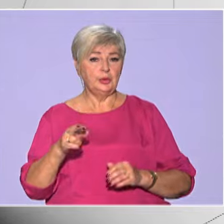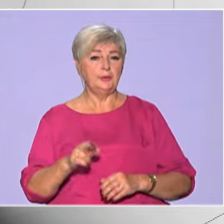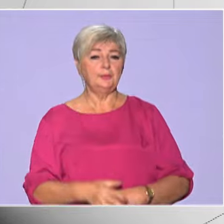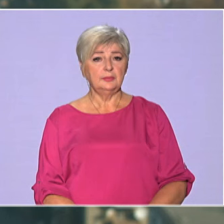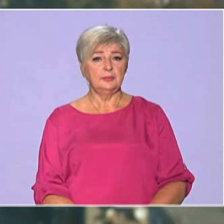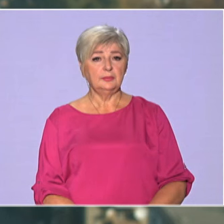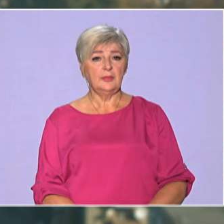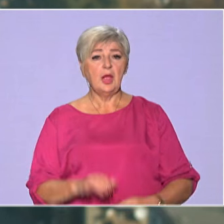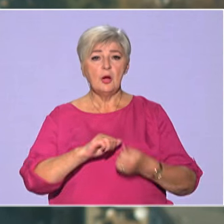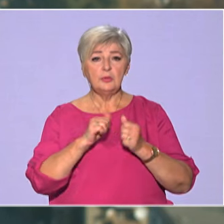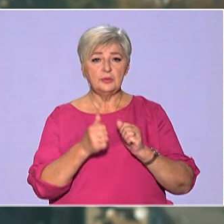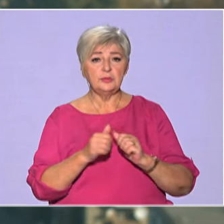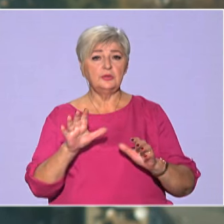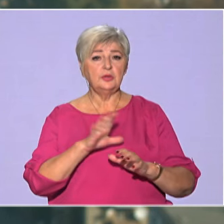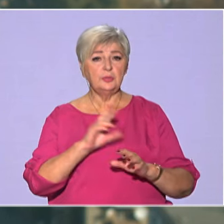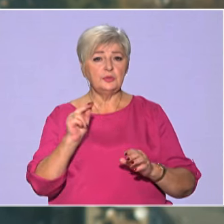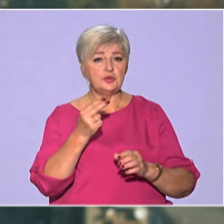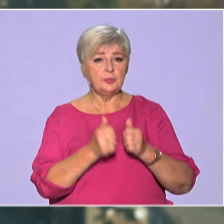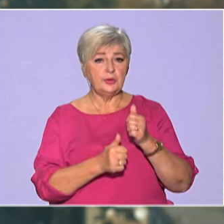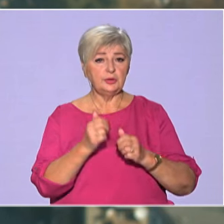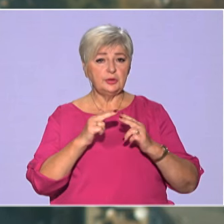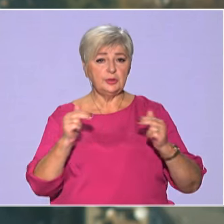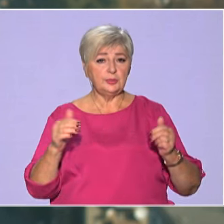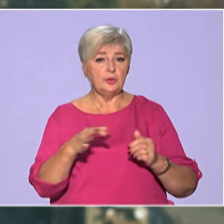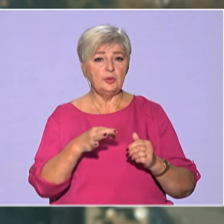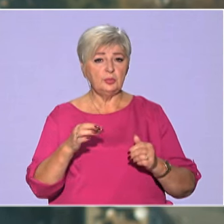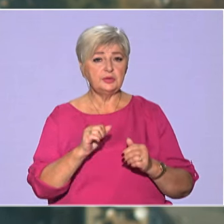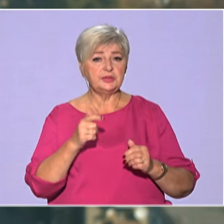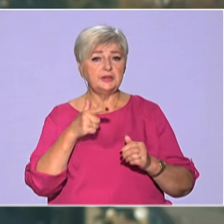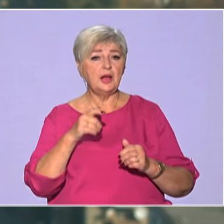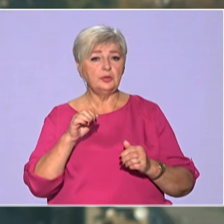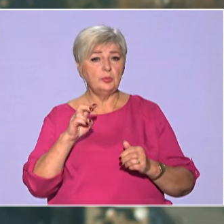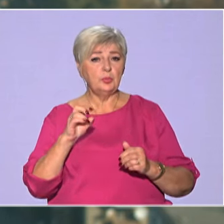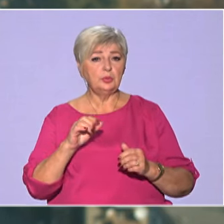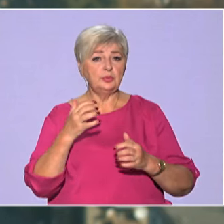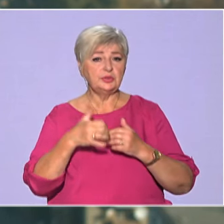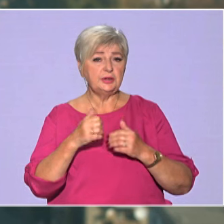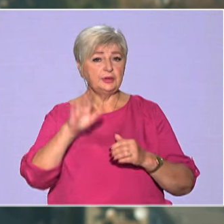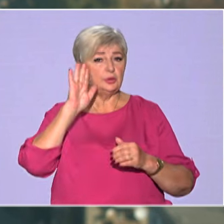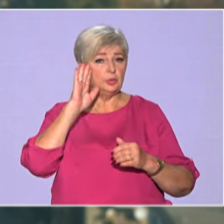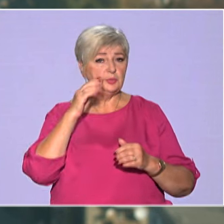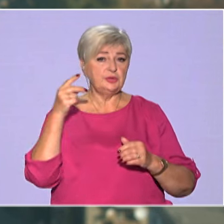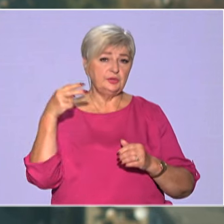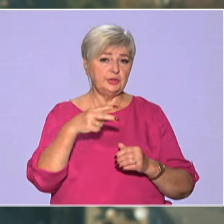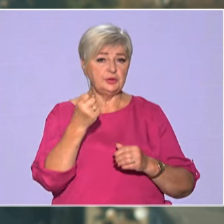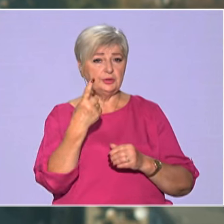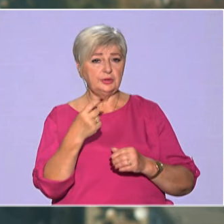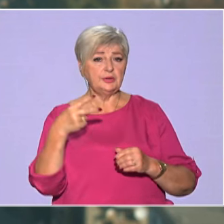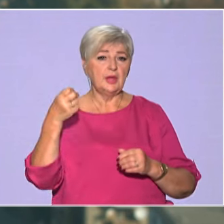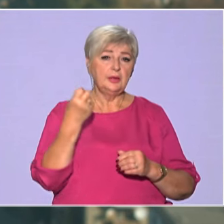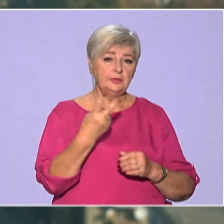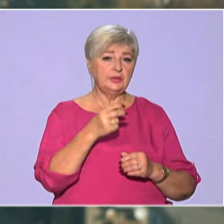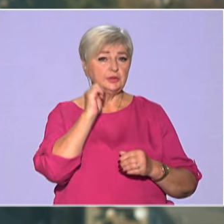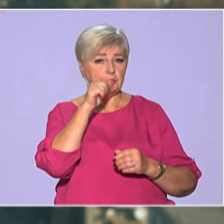В Кам'янському відбувся чемпіонат Дніпропетровської області з гандболу серед хлопців 2011 та